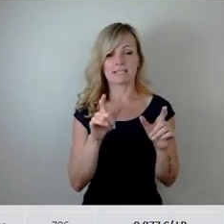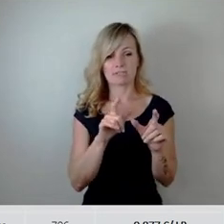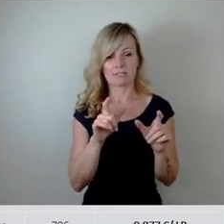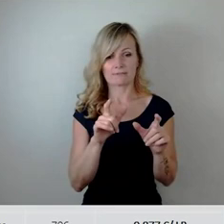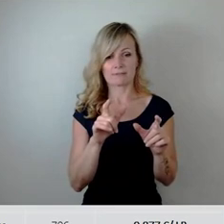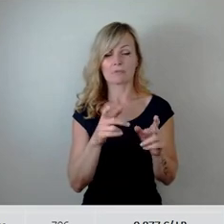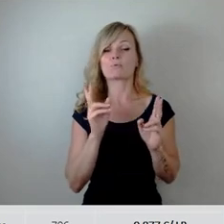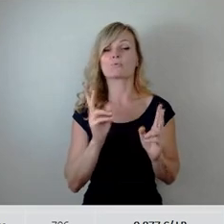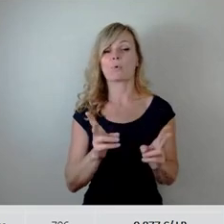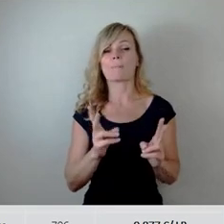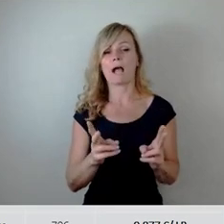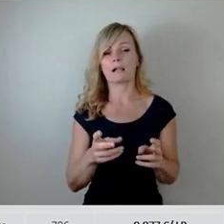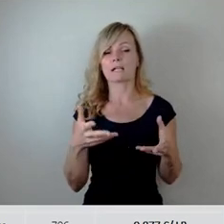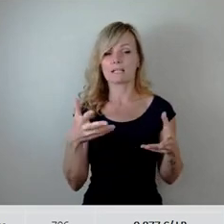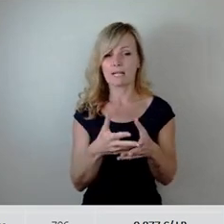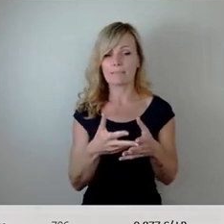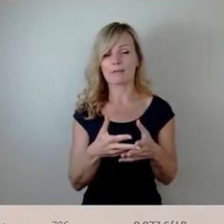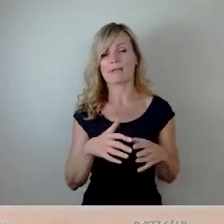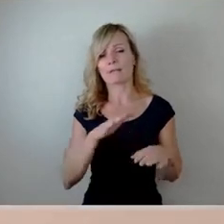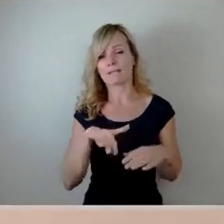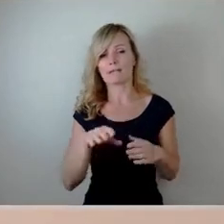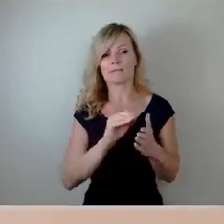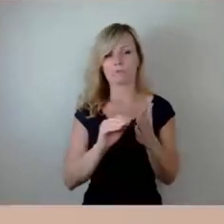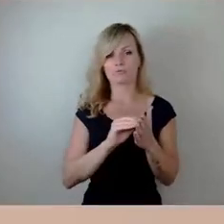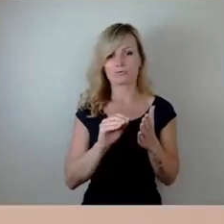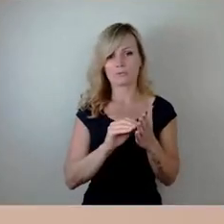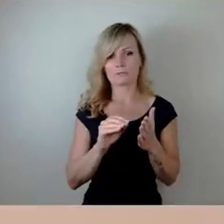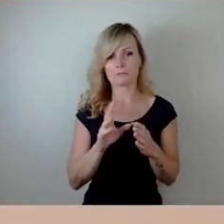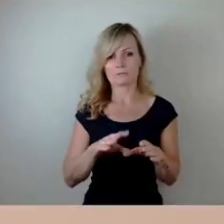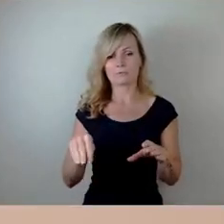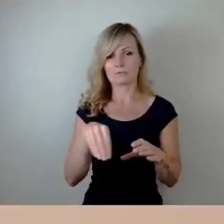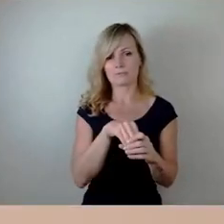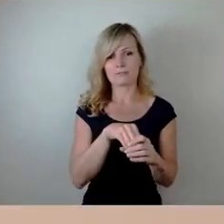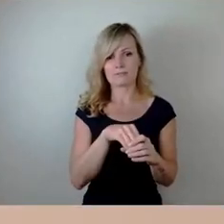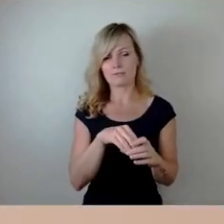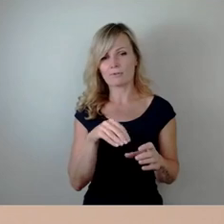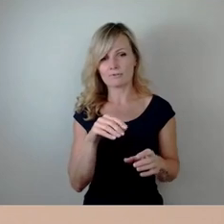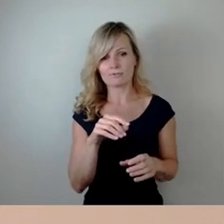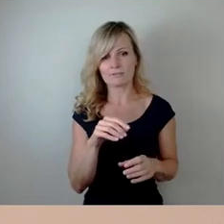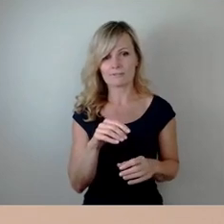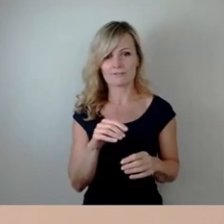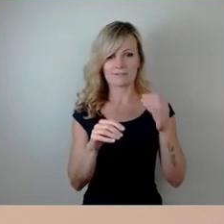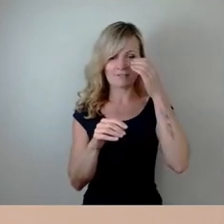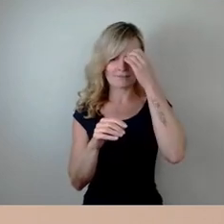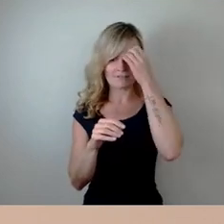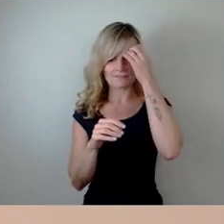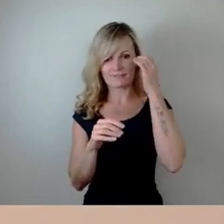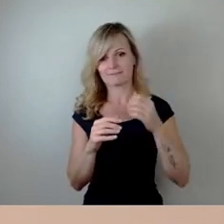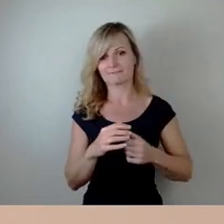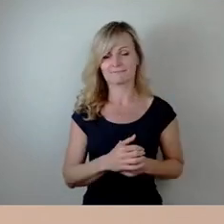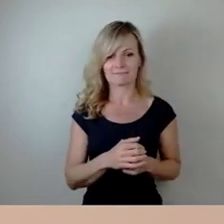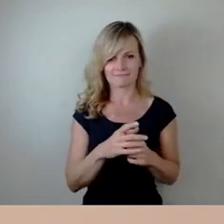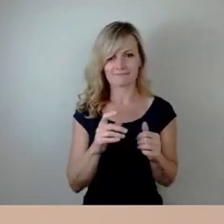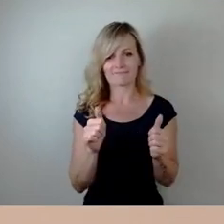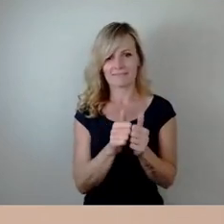in Krippen, in Kitas, in Schulen teilnehmen können und Assistenzleistungen wahrnehmen, die